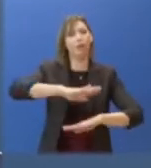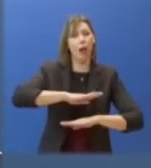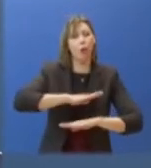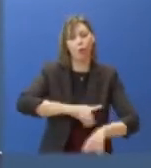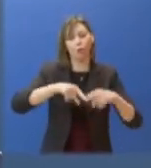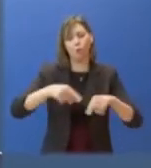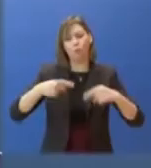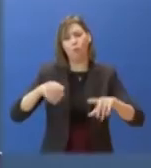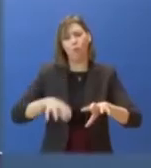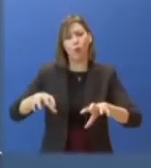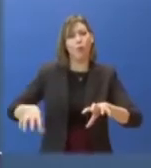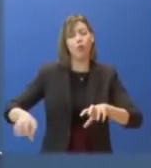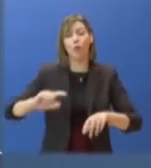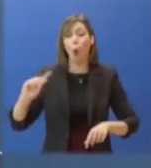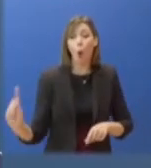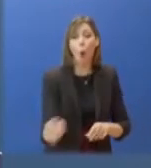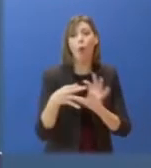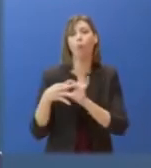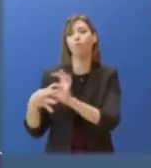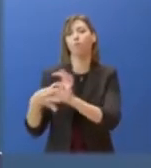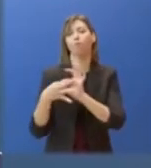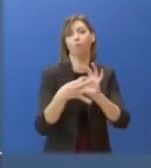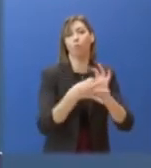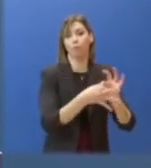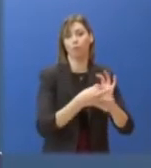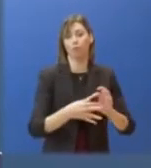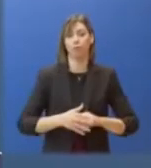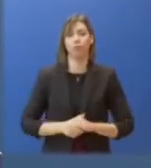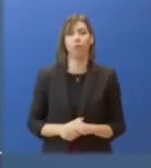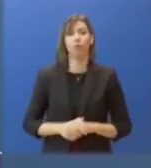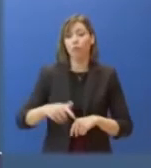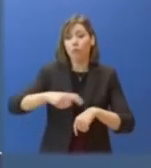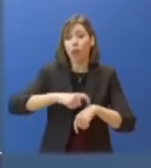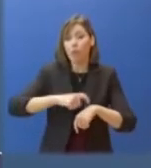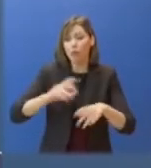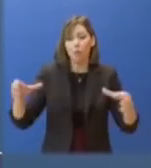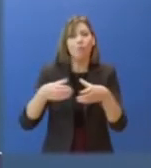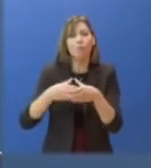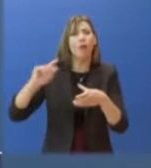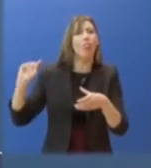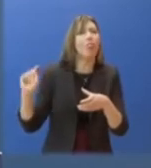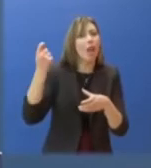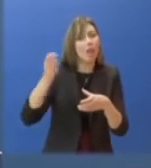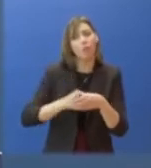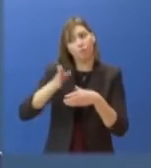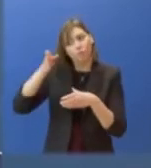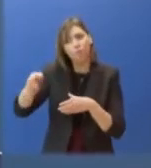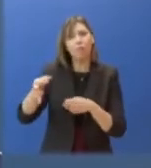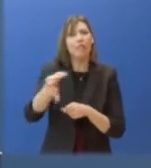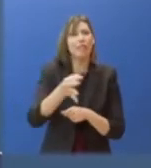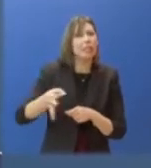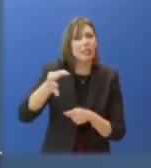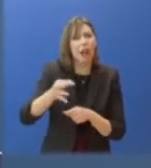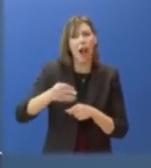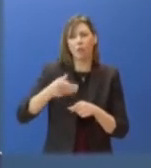εμπλεκόμενων φορέων. Συνεργεία του ΔΔΕ έχουν μετακινηθεί σε νησιωτικές και σε άλλες περιοχές με δύσκολη πρόσβαση, προκειμένου να